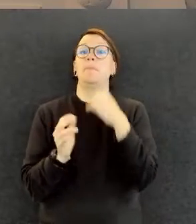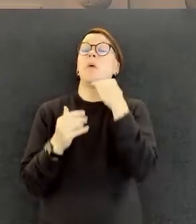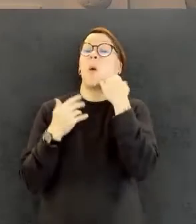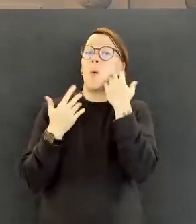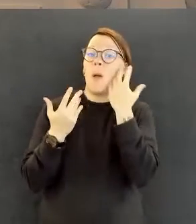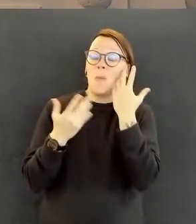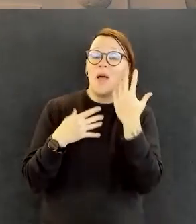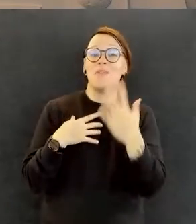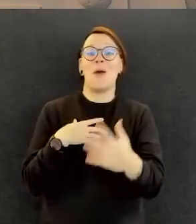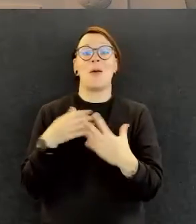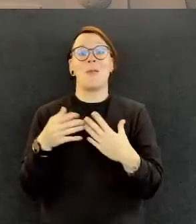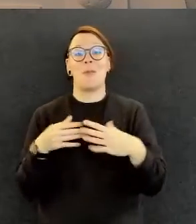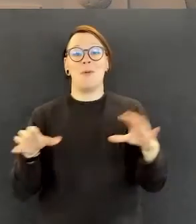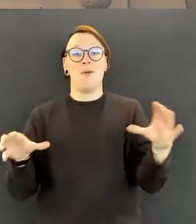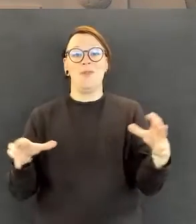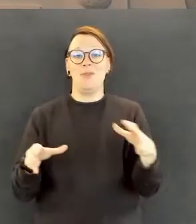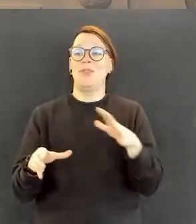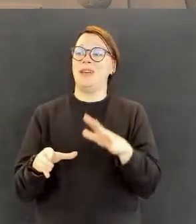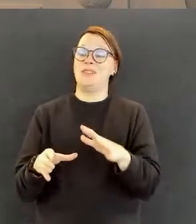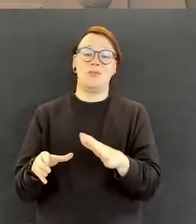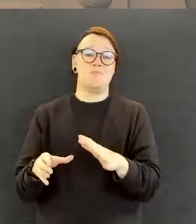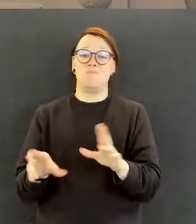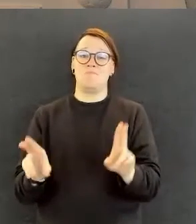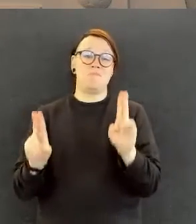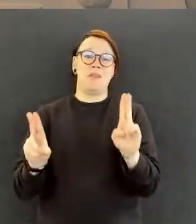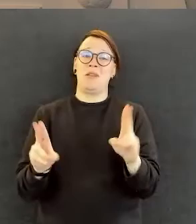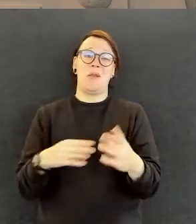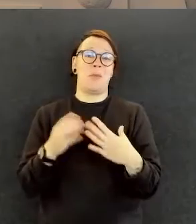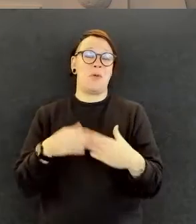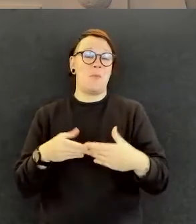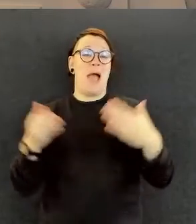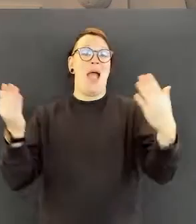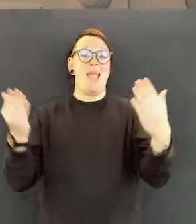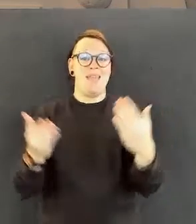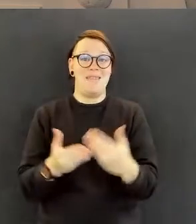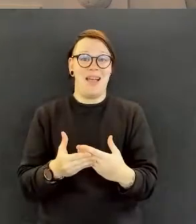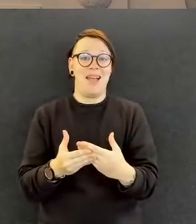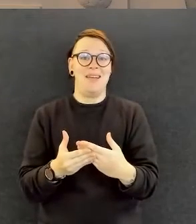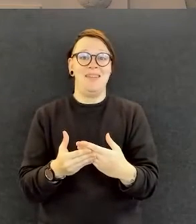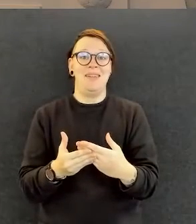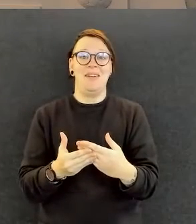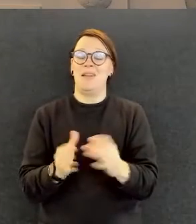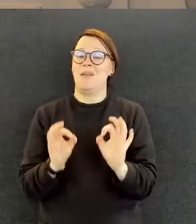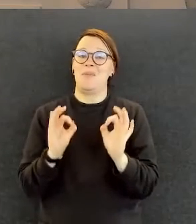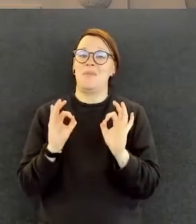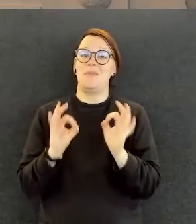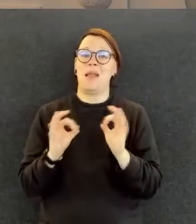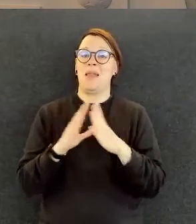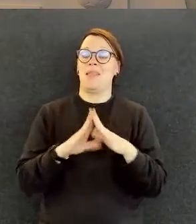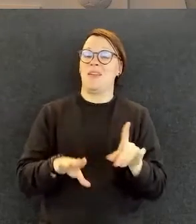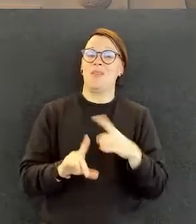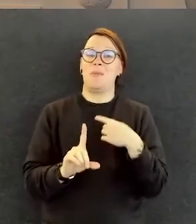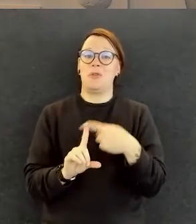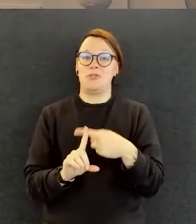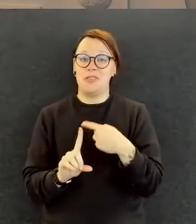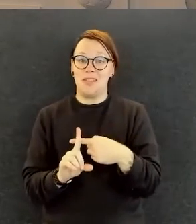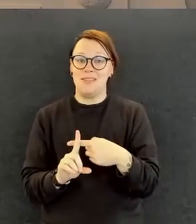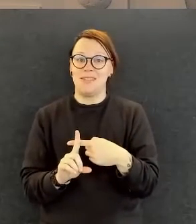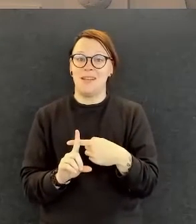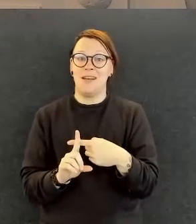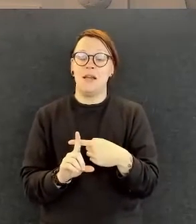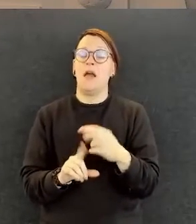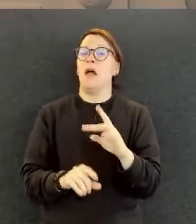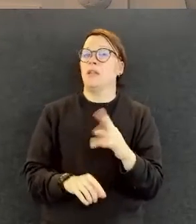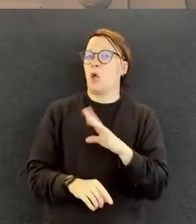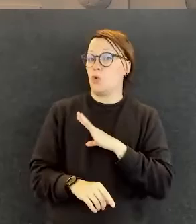työyhteisön jokaisessa normipäivässä? Että onko tässä jotakin semmoisia positiivisia juttuja? Onko se jotain haasteita, mitä tämä tuo sitten,